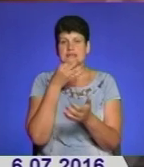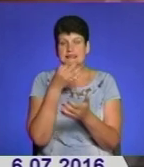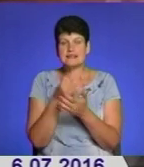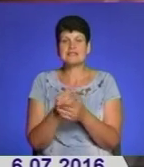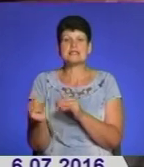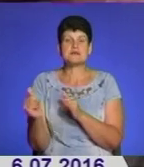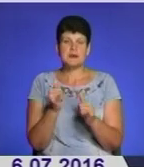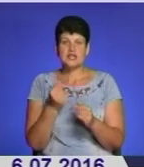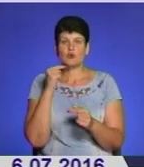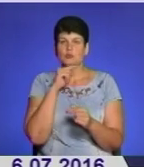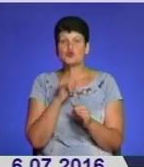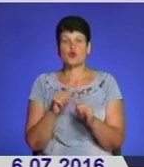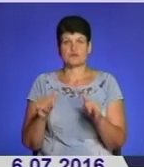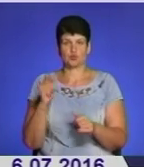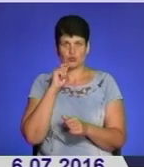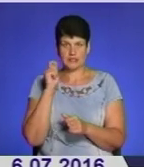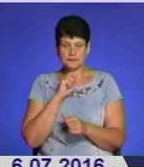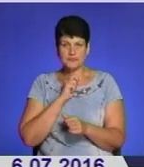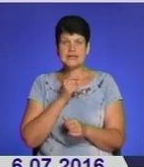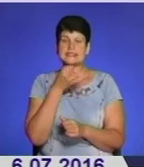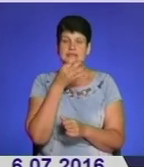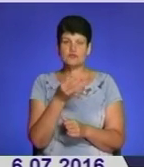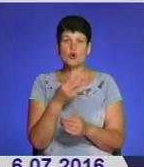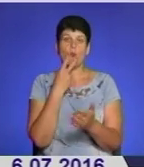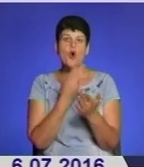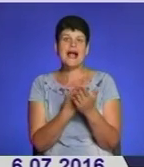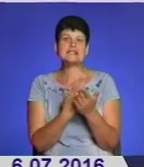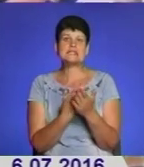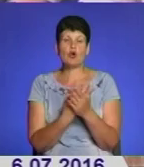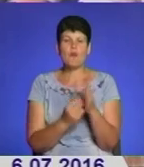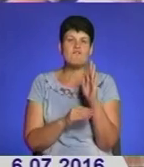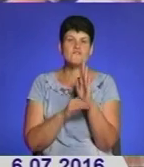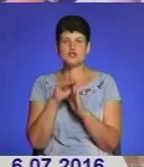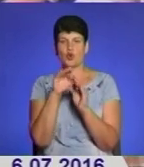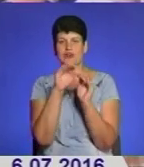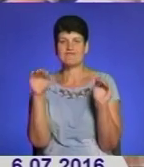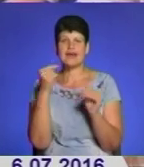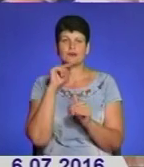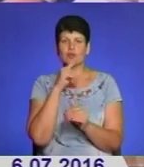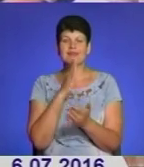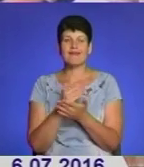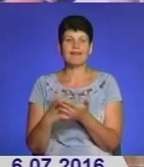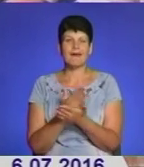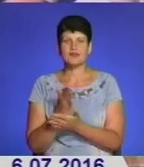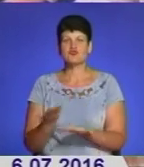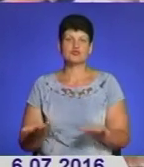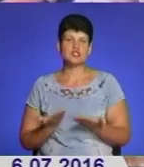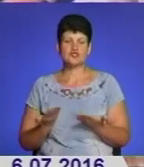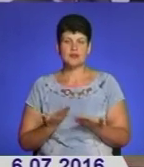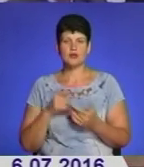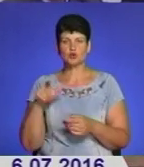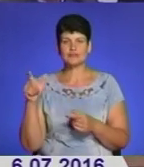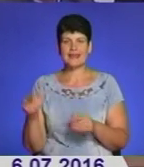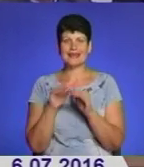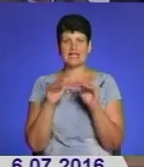економічного розвитку країни. Він зауважив, що показником високого рівня економіки є якість життя людей та рівень заробітних